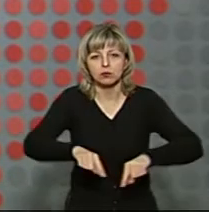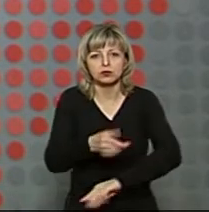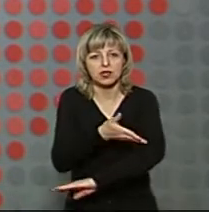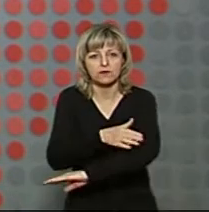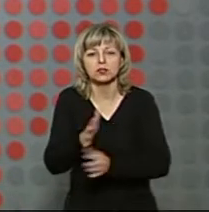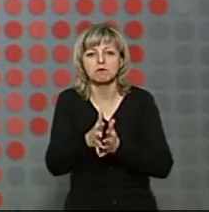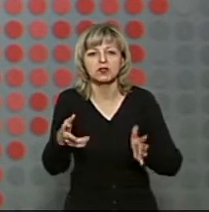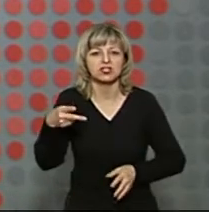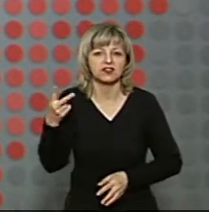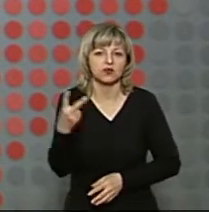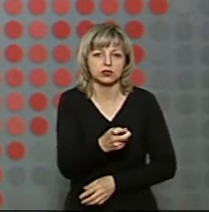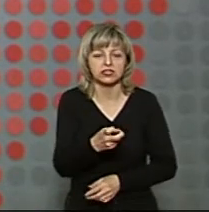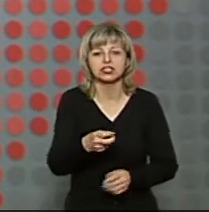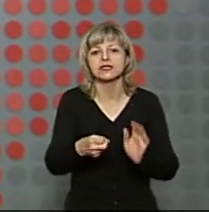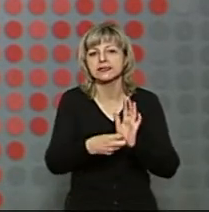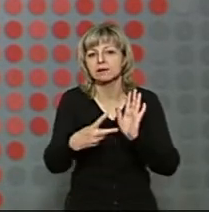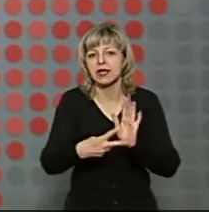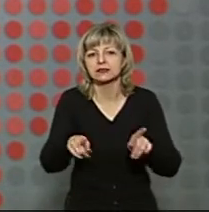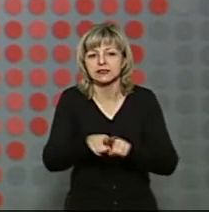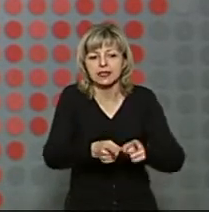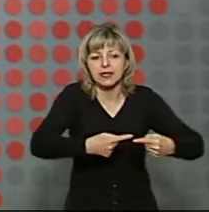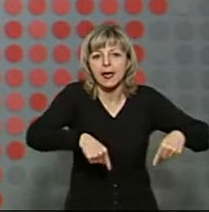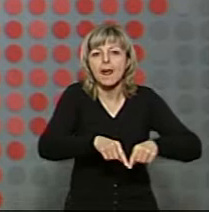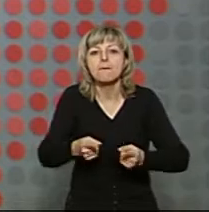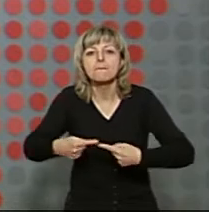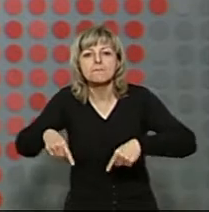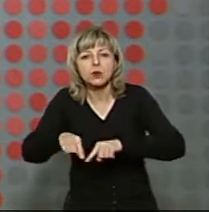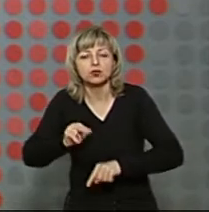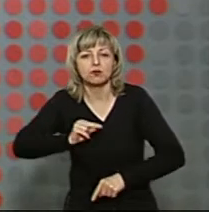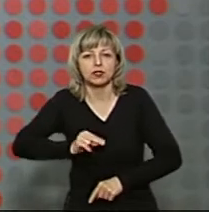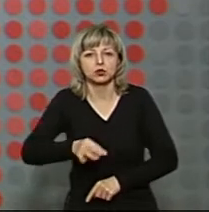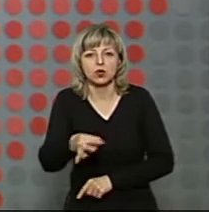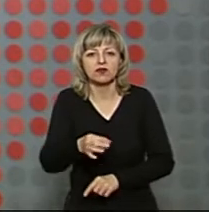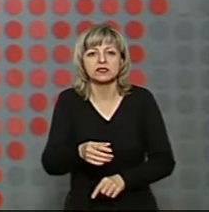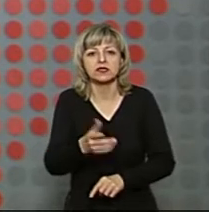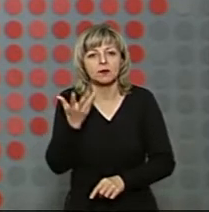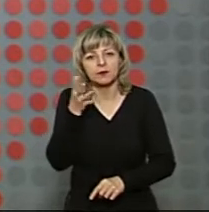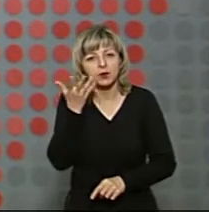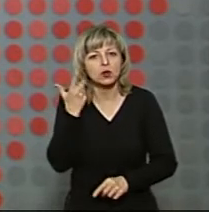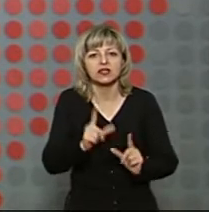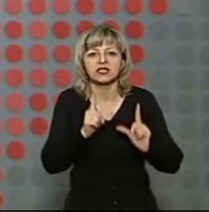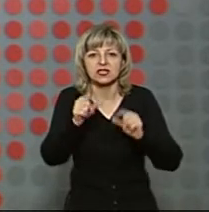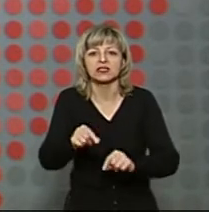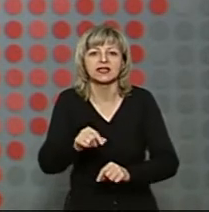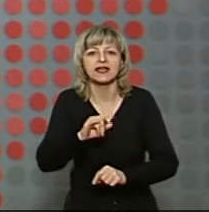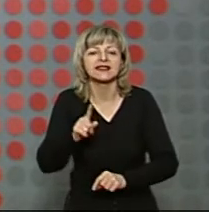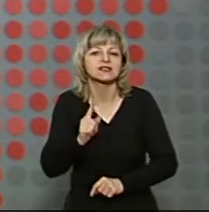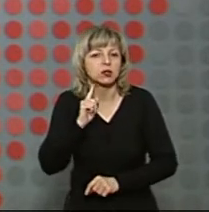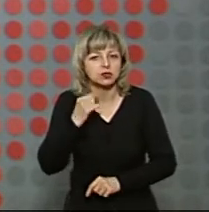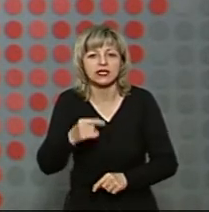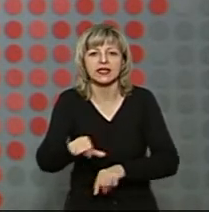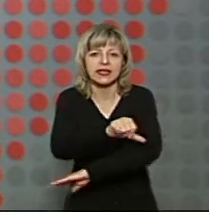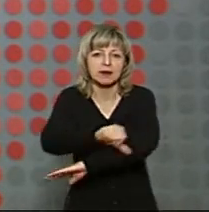Більше двох тижнів 17 таких пунктів працює в області, при виїздах з обласного центру і на межі з іншими